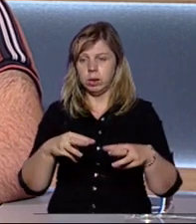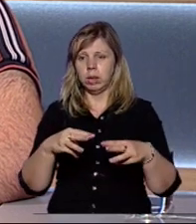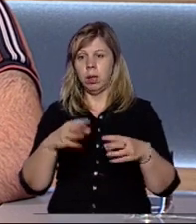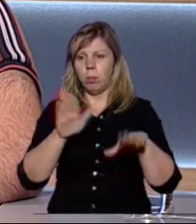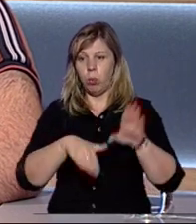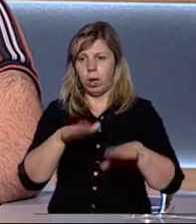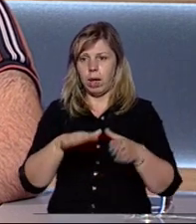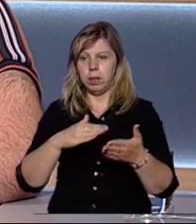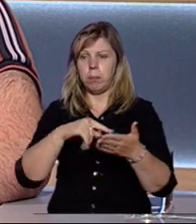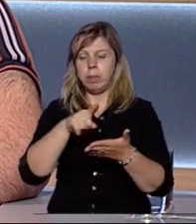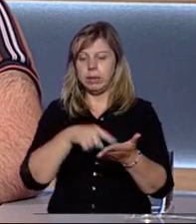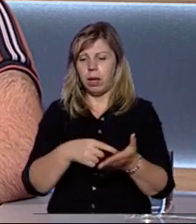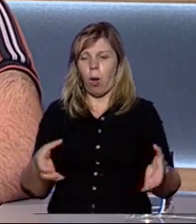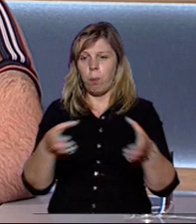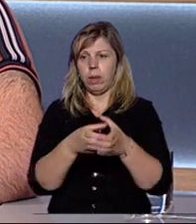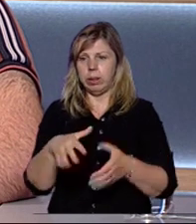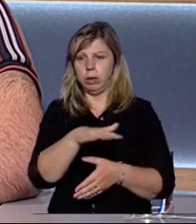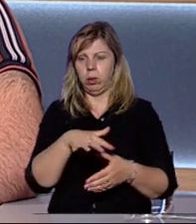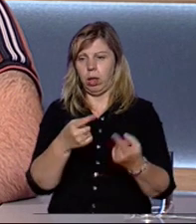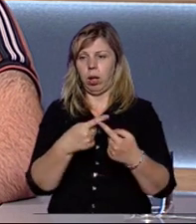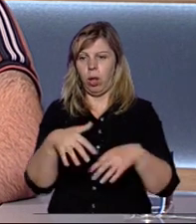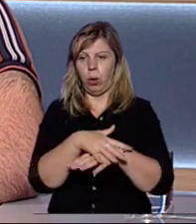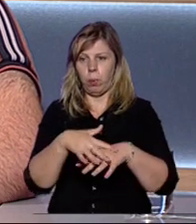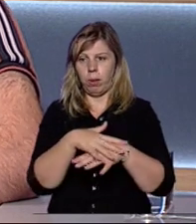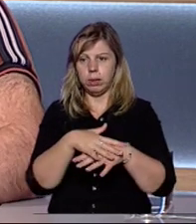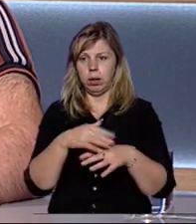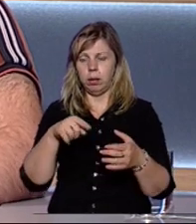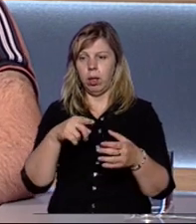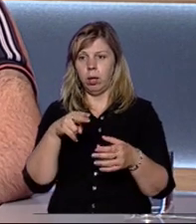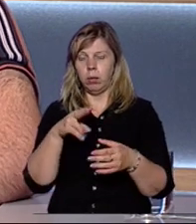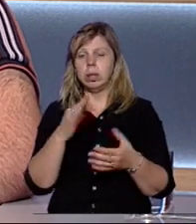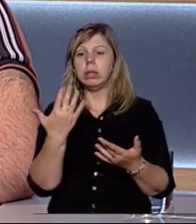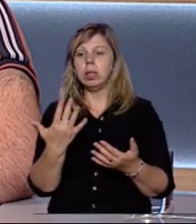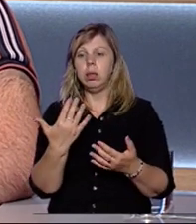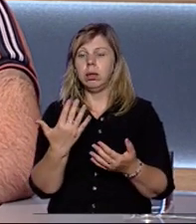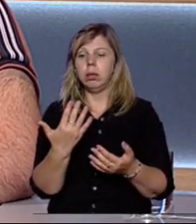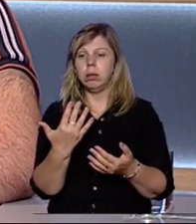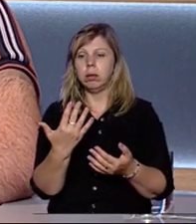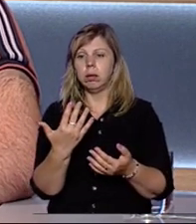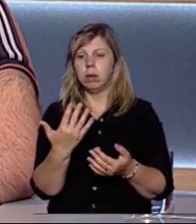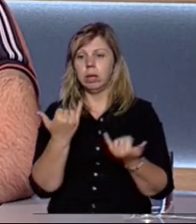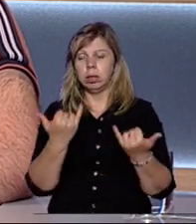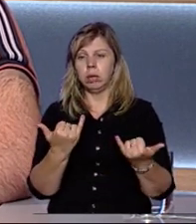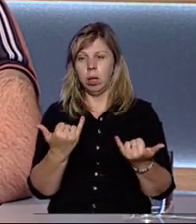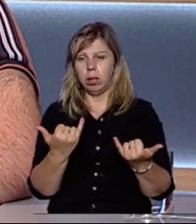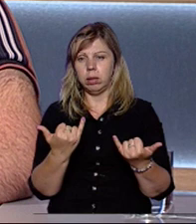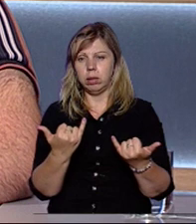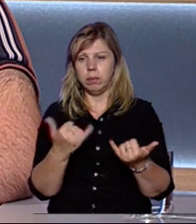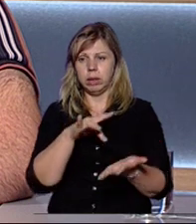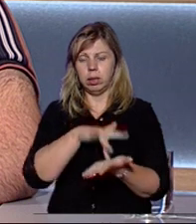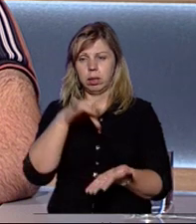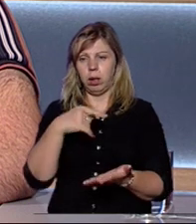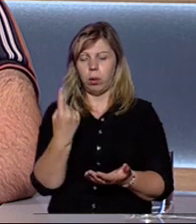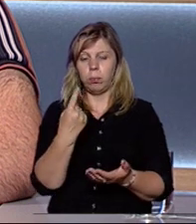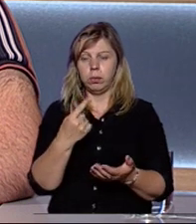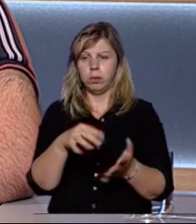Мукачевська міська об'єднана територіальна громада з центром у місті. Скільки на часі їх? Зараз у центральній